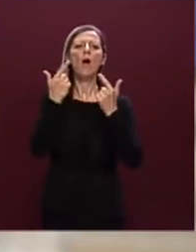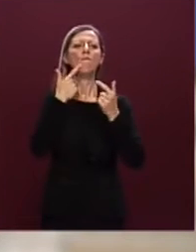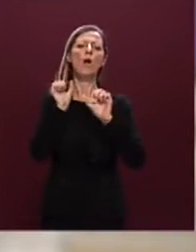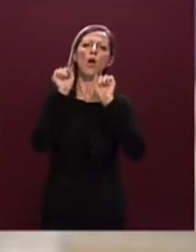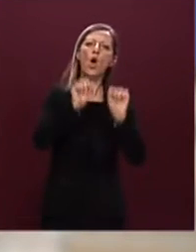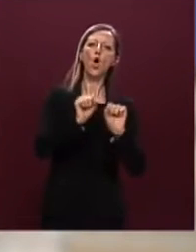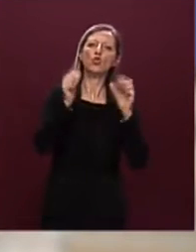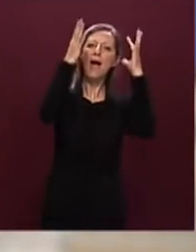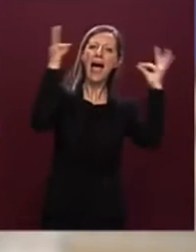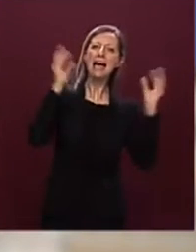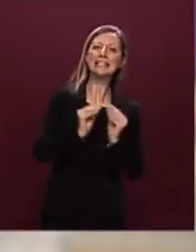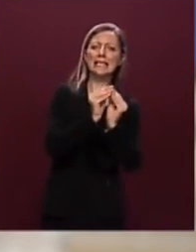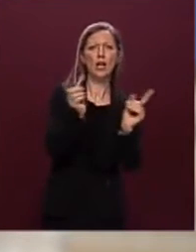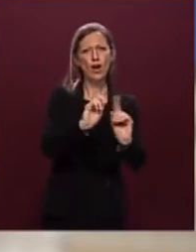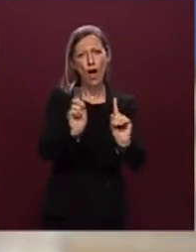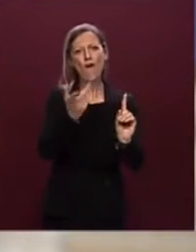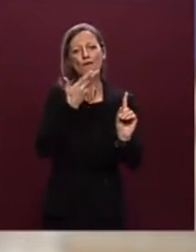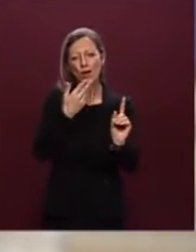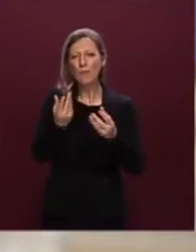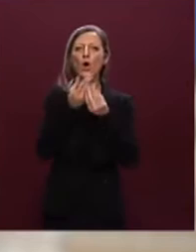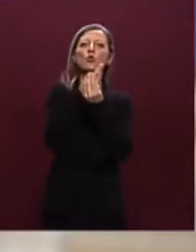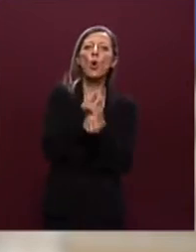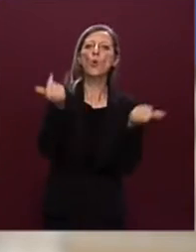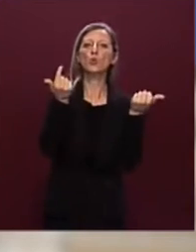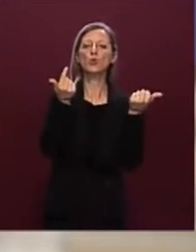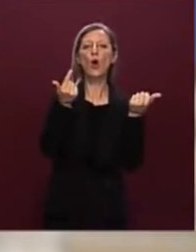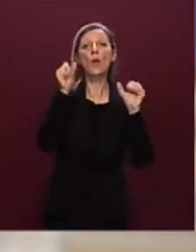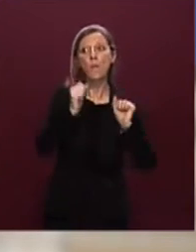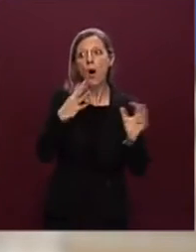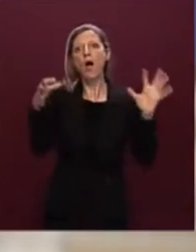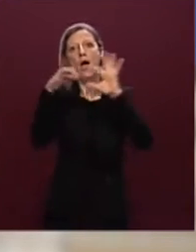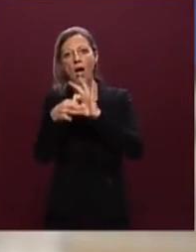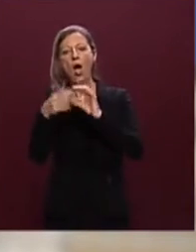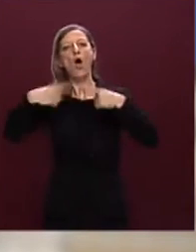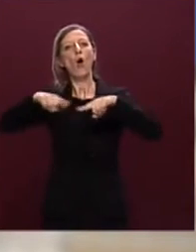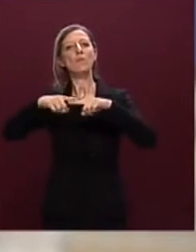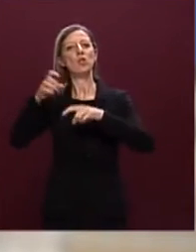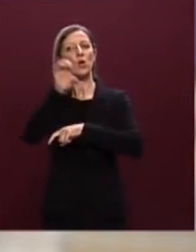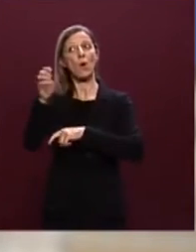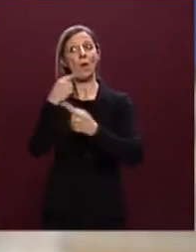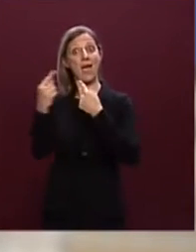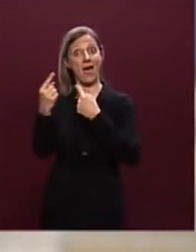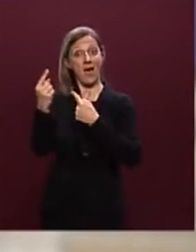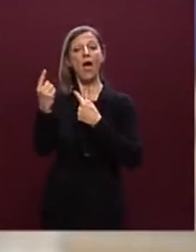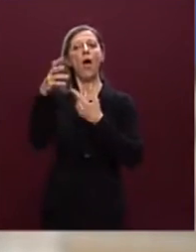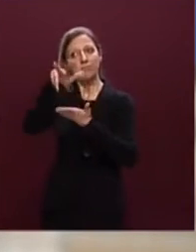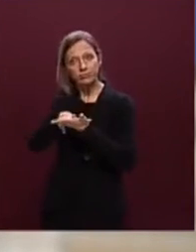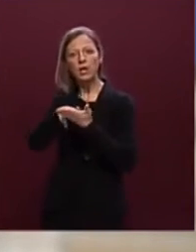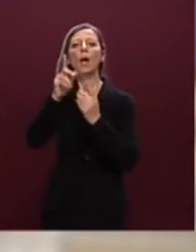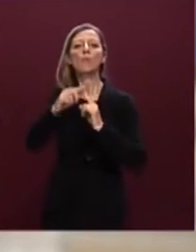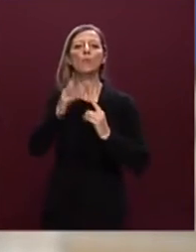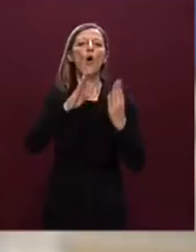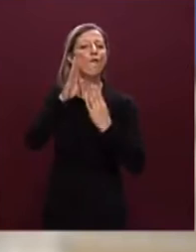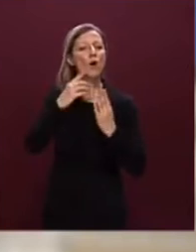degli asili dobbiamo trovare le soluzioni che siano compatibili col confronto con la commissione europea e che con il costante